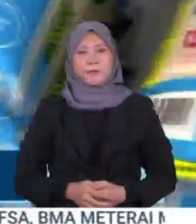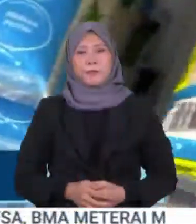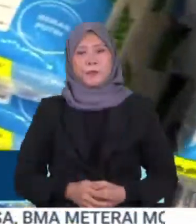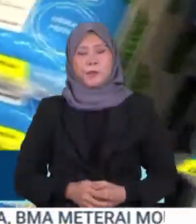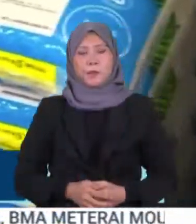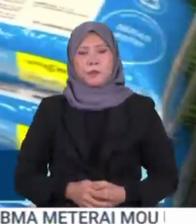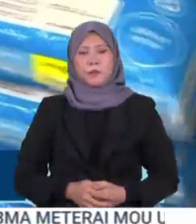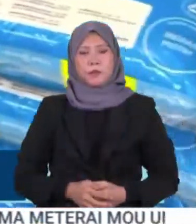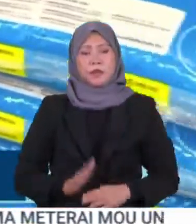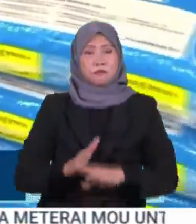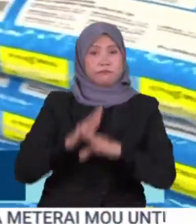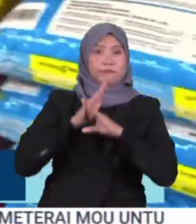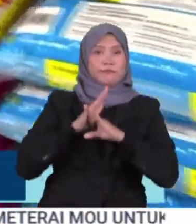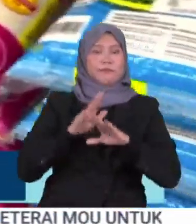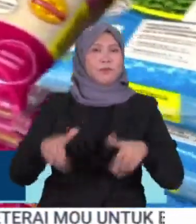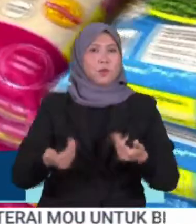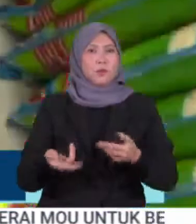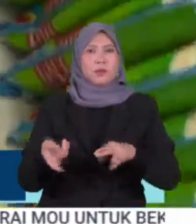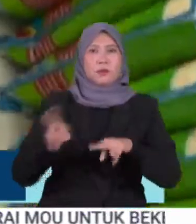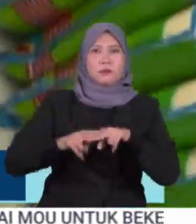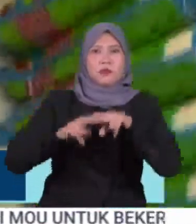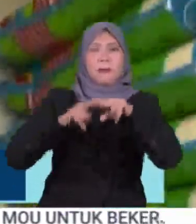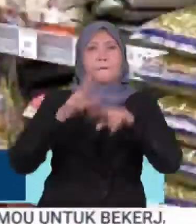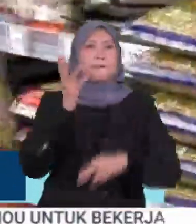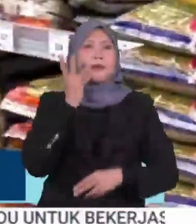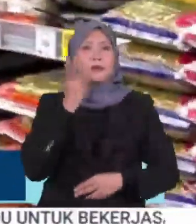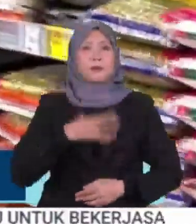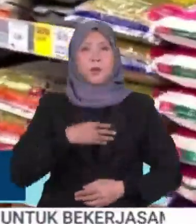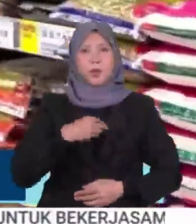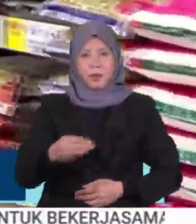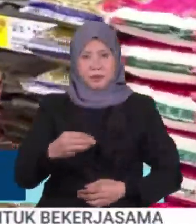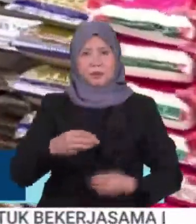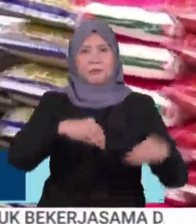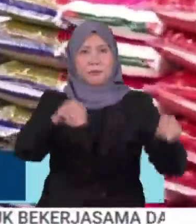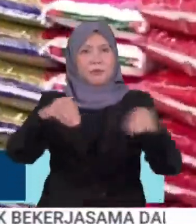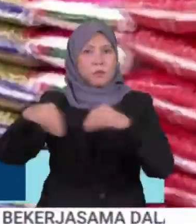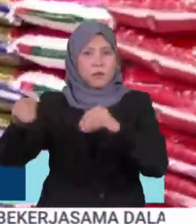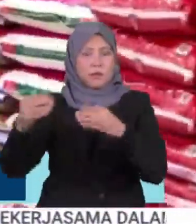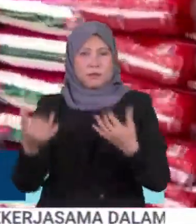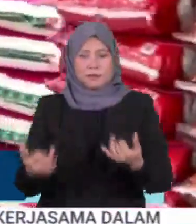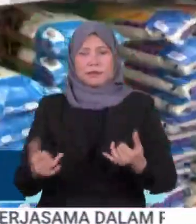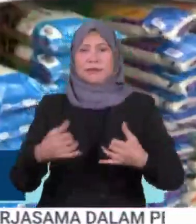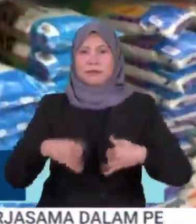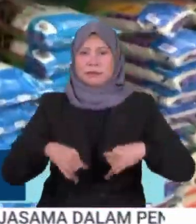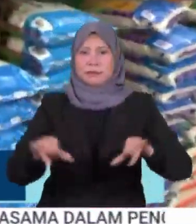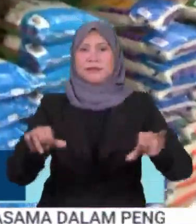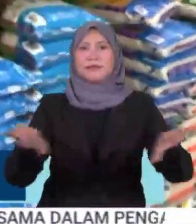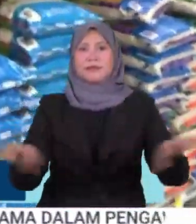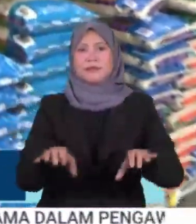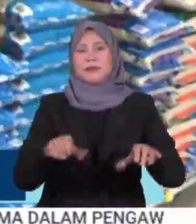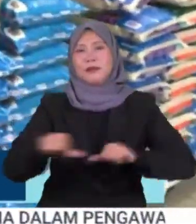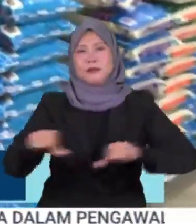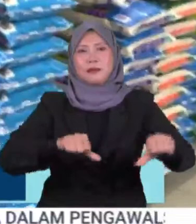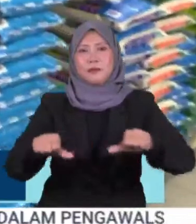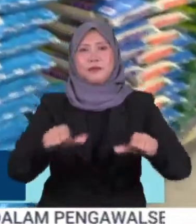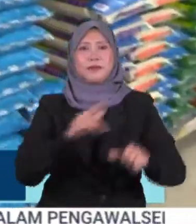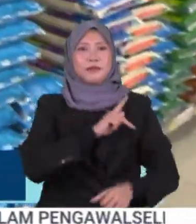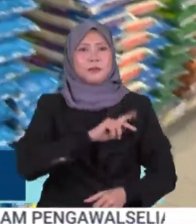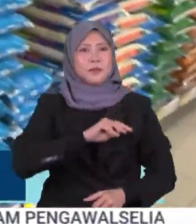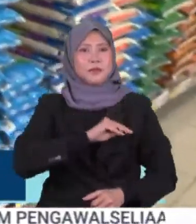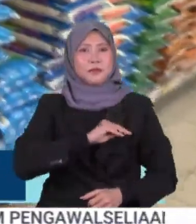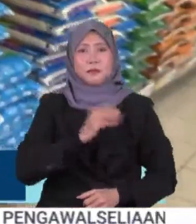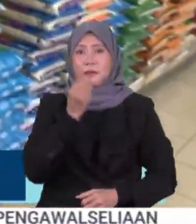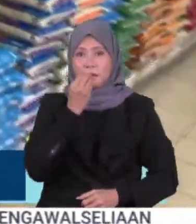Langkah intervensi meningkatkan bekalan beras putih tempatan di pasaran antara yang giat laksana Kementerian Pertanian dan Keterjaminan